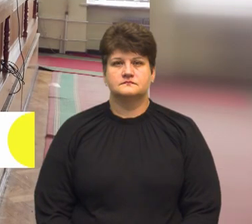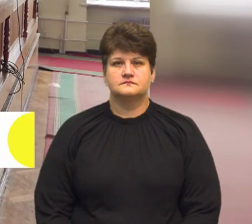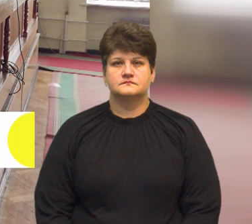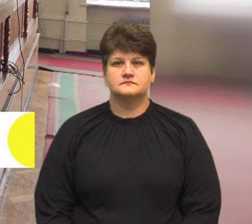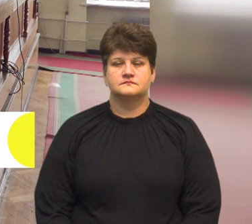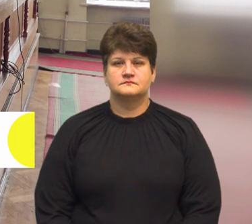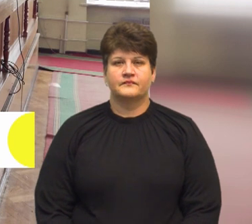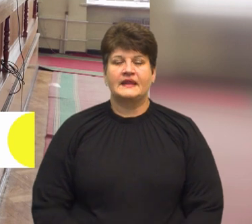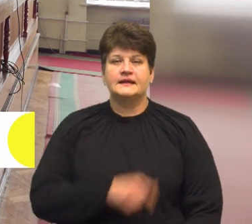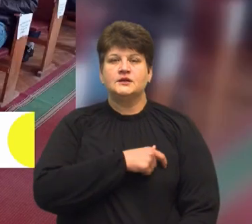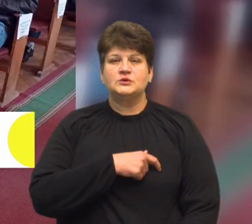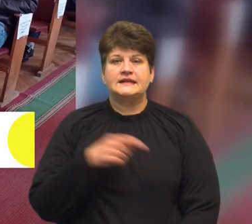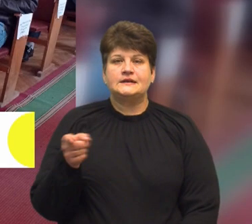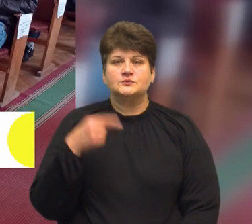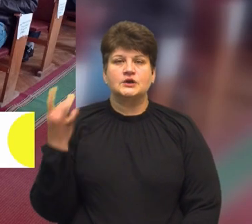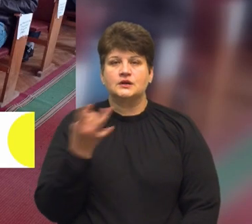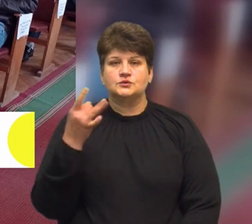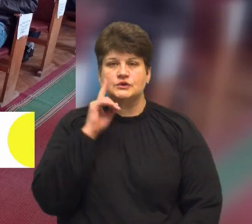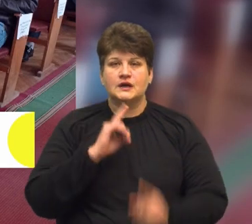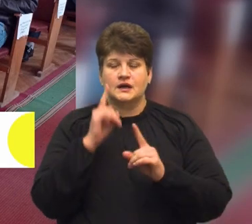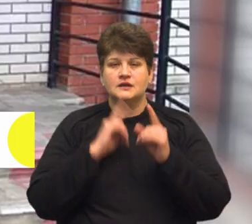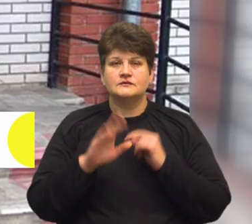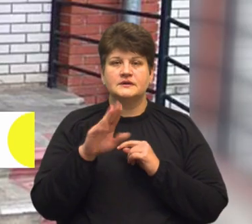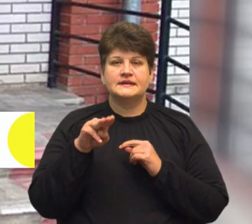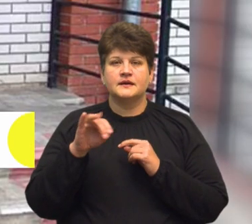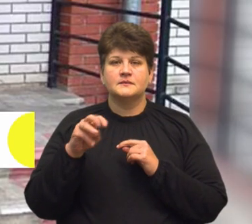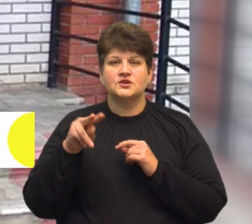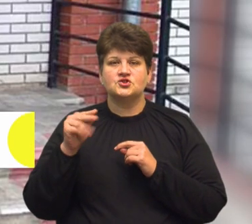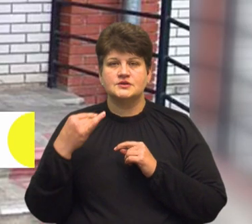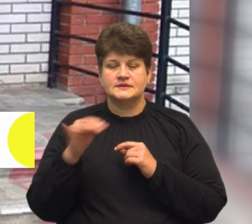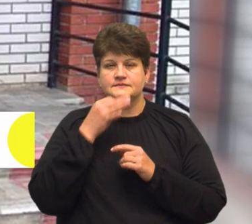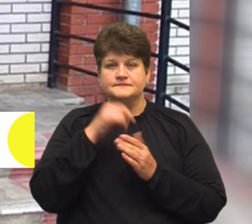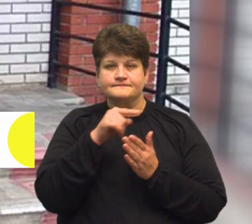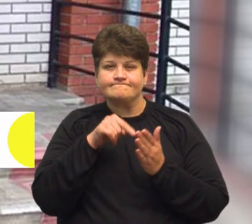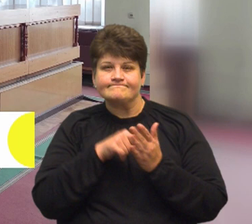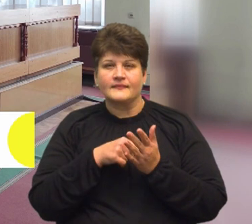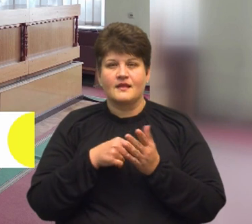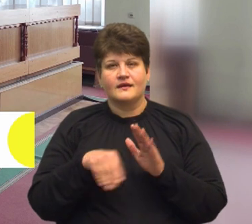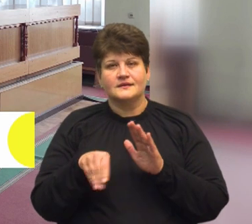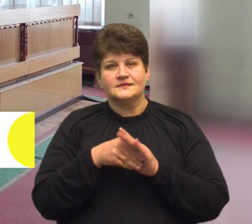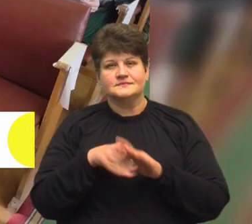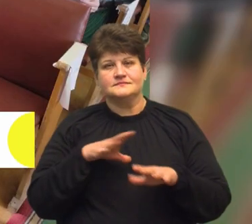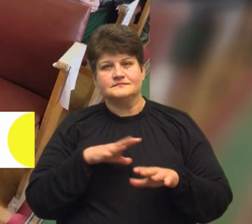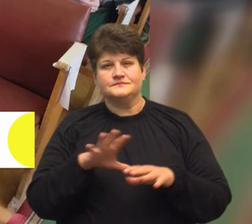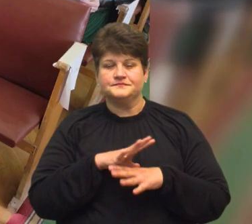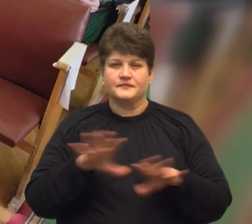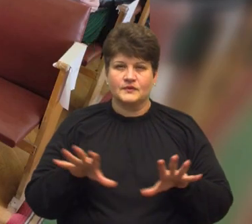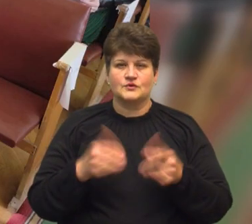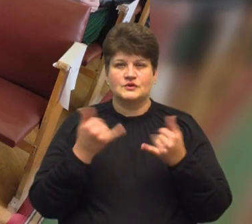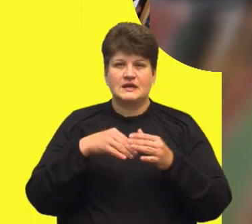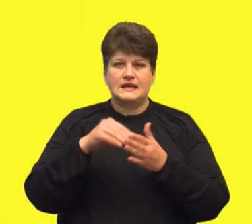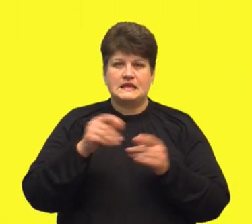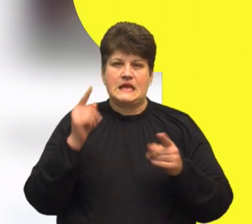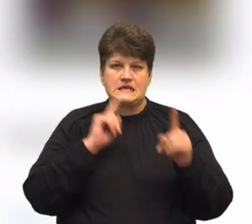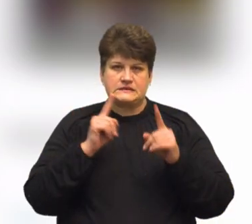Депутат Тернопільської районної ради Володимир Тимчій, якому оголосили підозру через хабар, сьогодні на сесії подав заяву про складання повноважень.